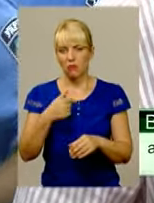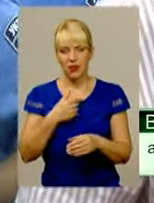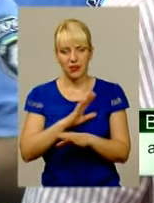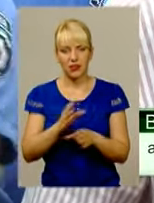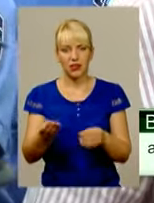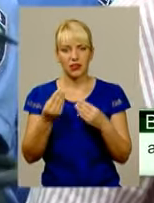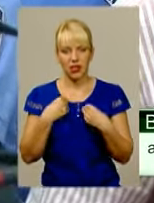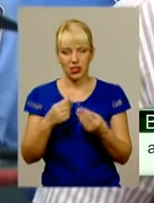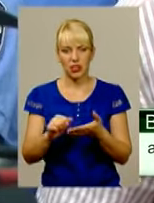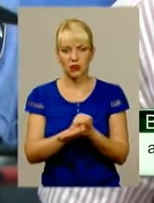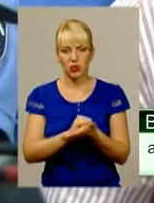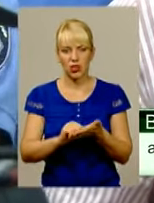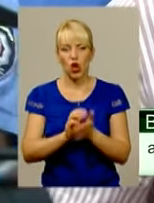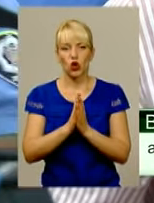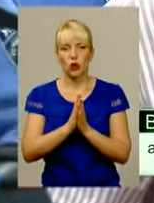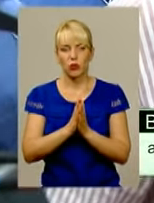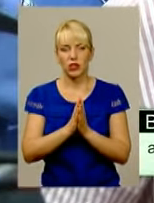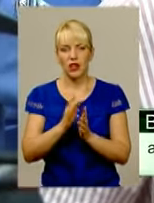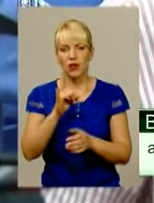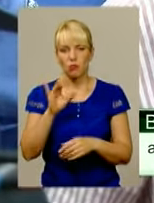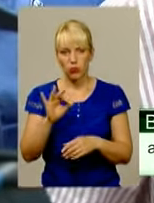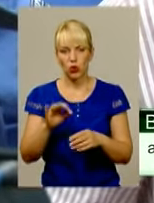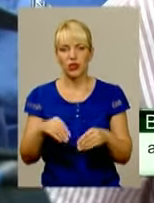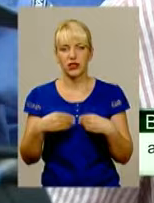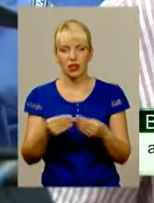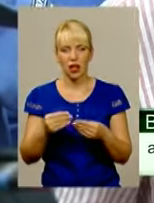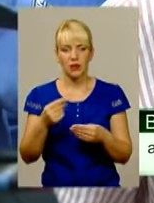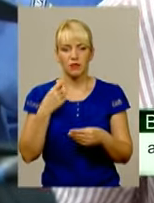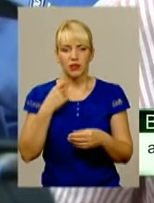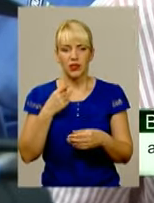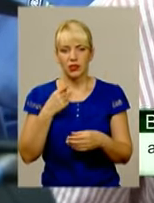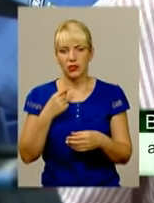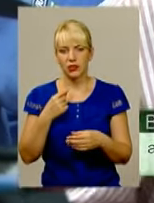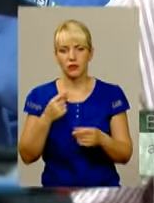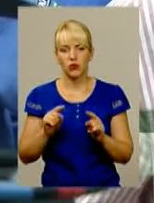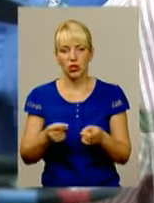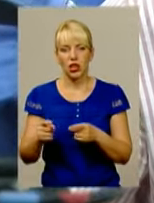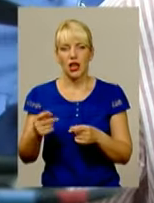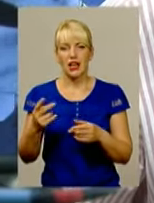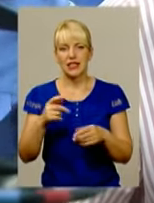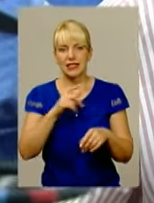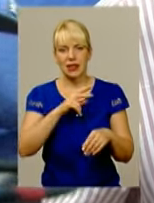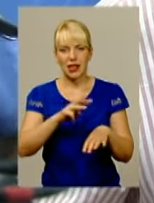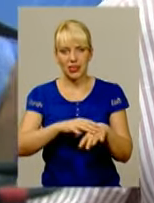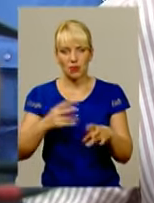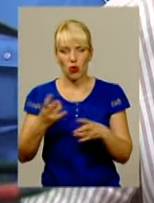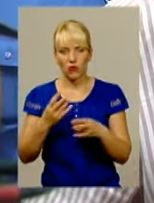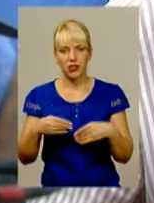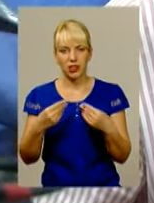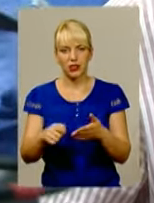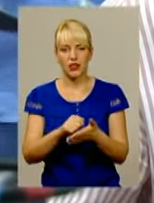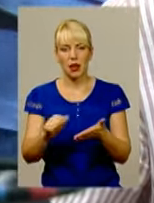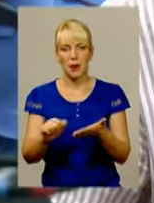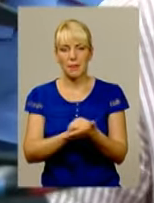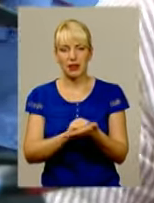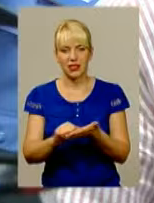про обрання запобіжного заходу слідчі зобов'язані надати матеріали, якими обґрунтовується підозра.